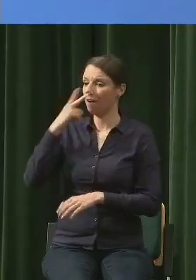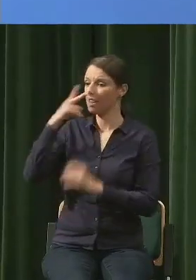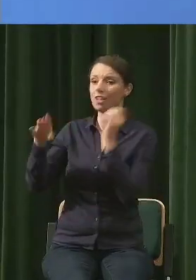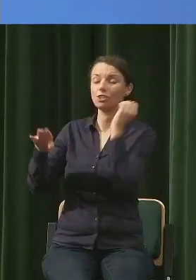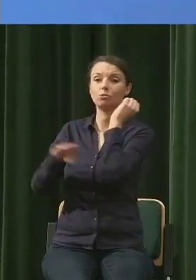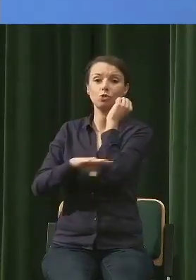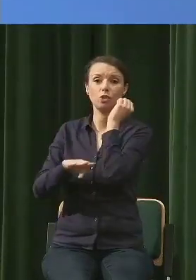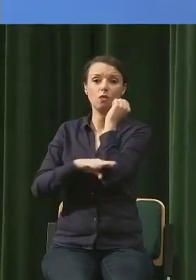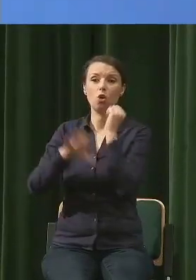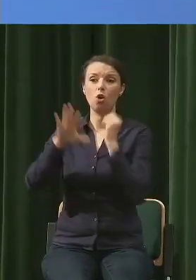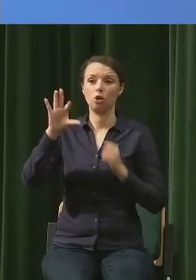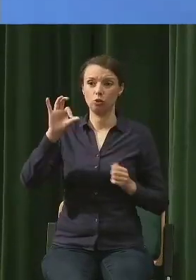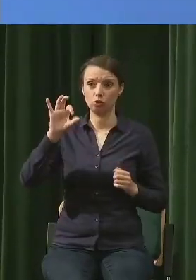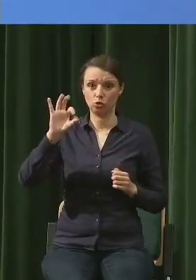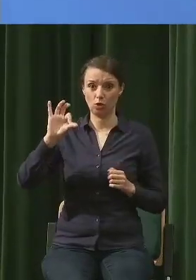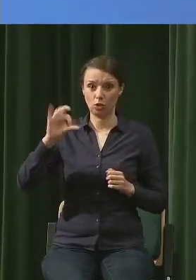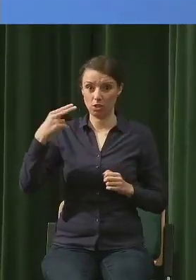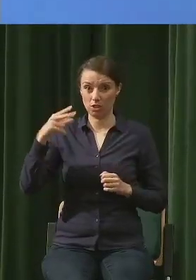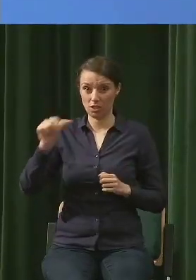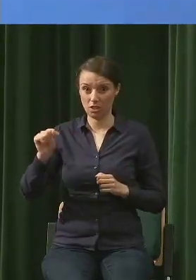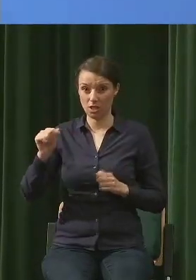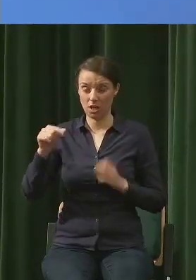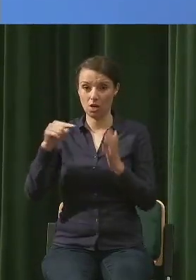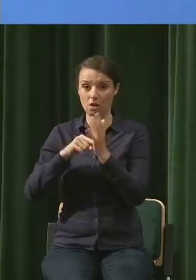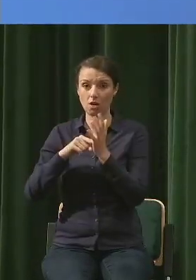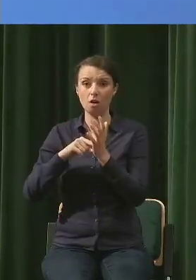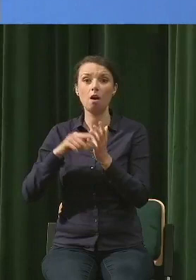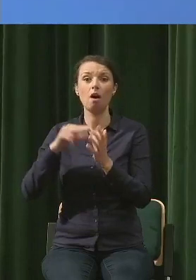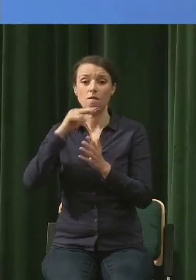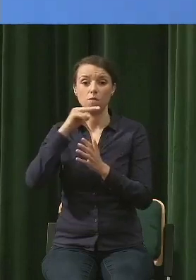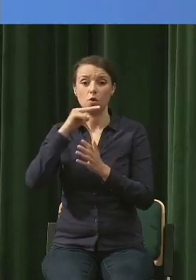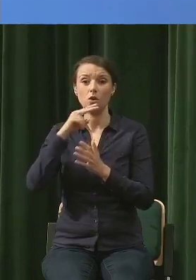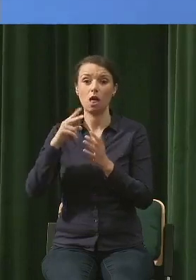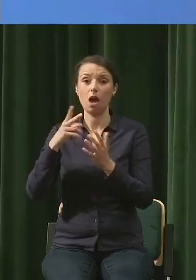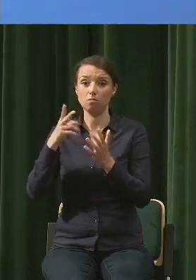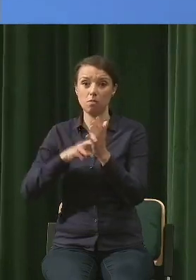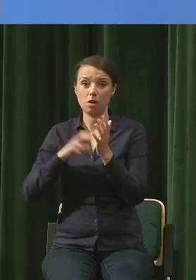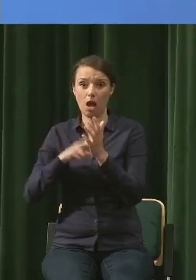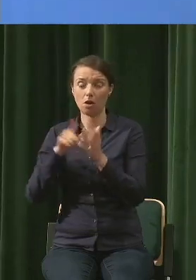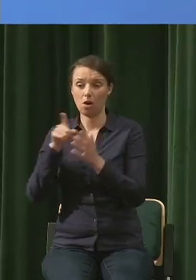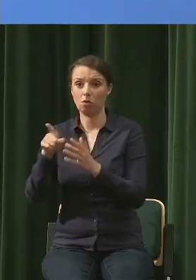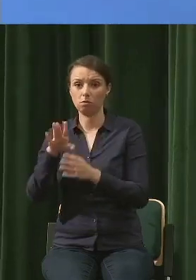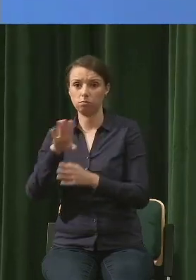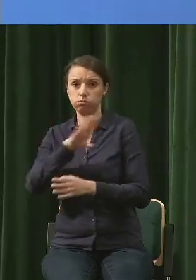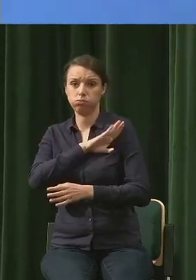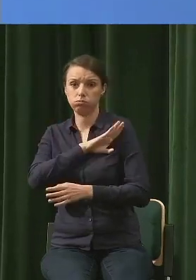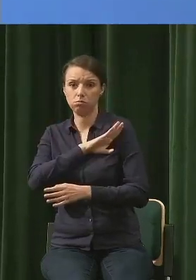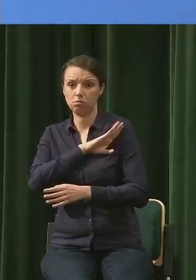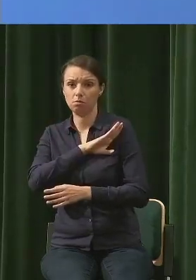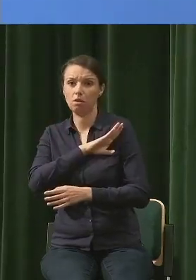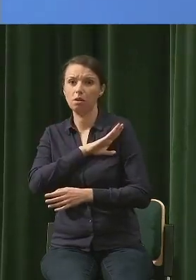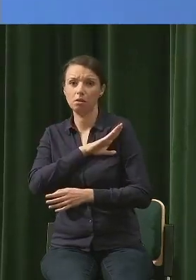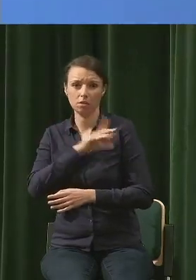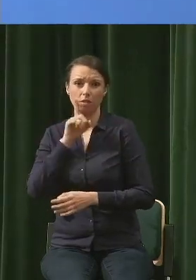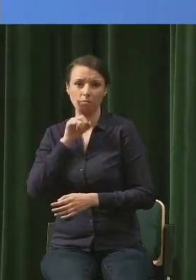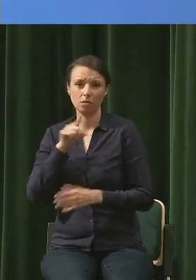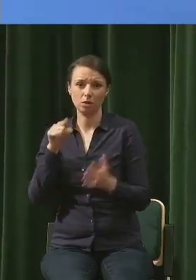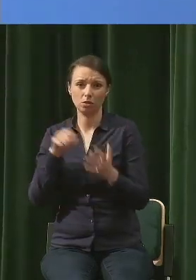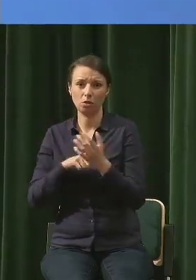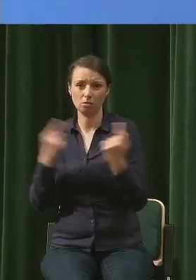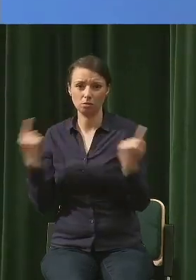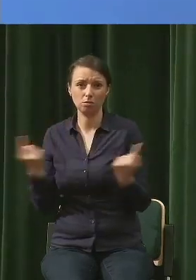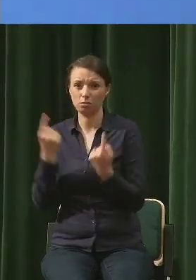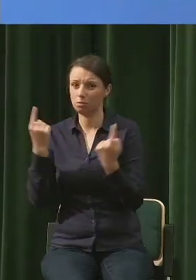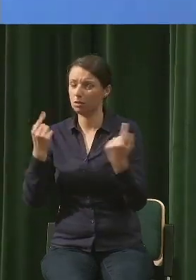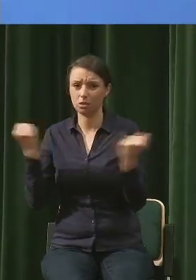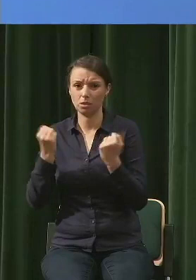wody, sosny, które rosną na wydmach, to jest już bardzo źle i sądzę, że